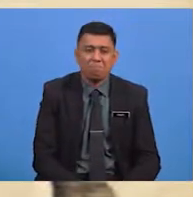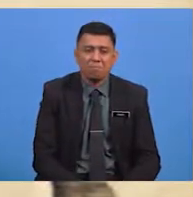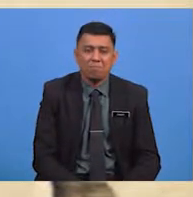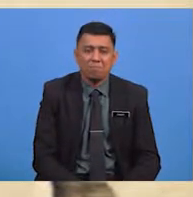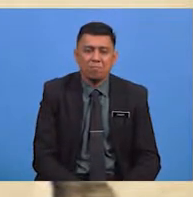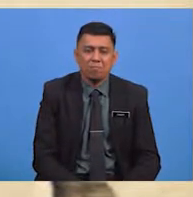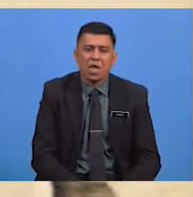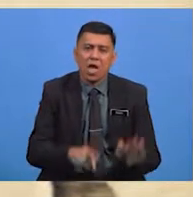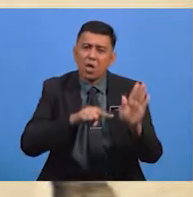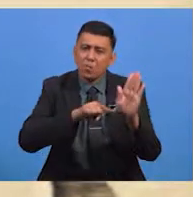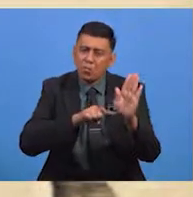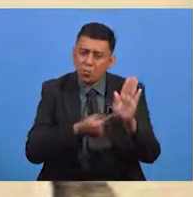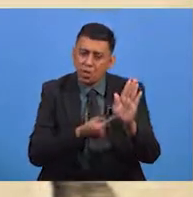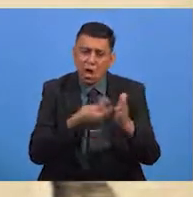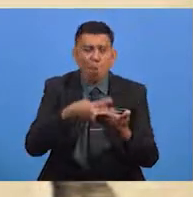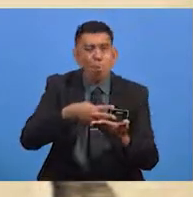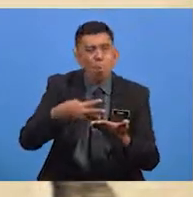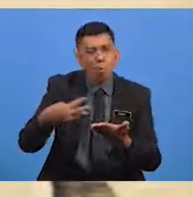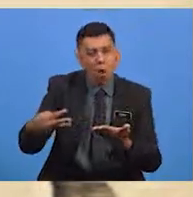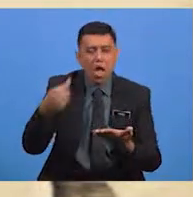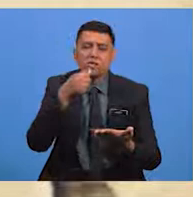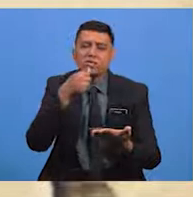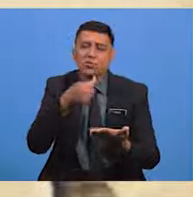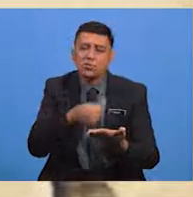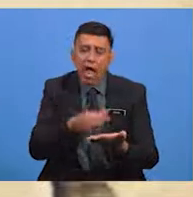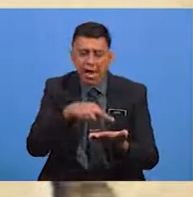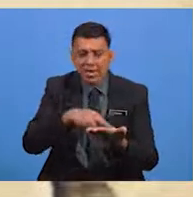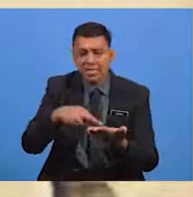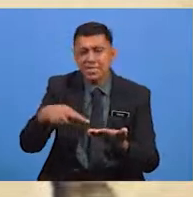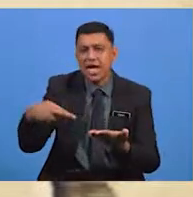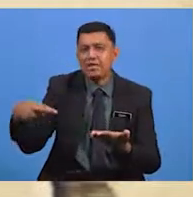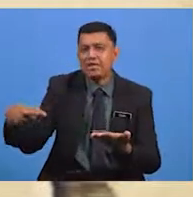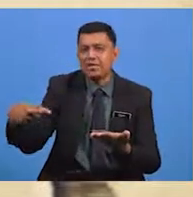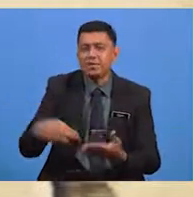Bermula warga surat rencana